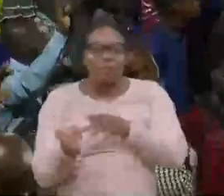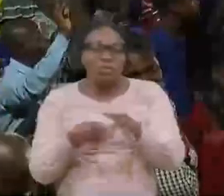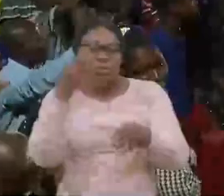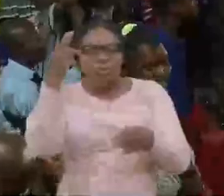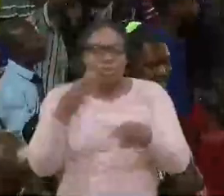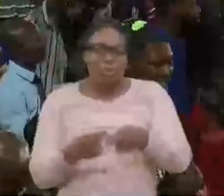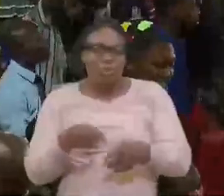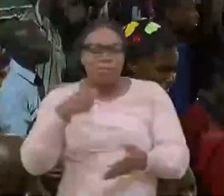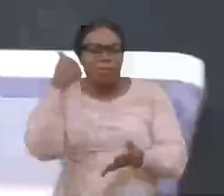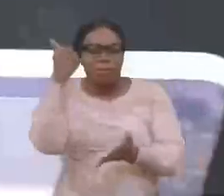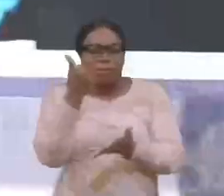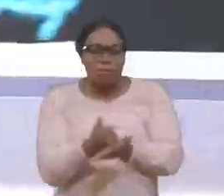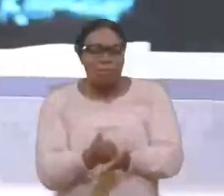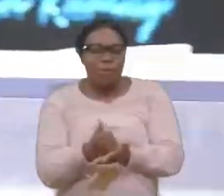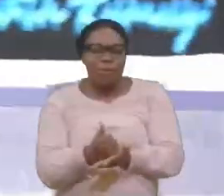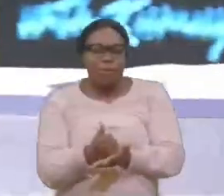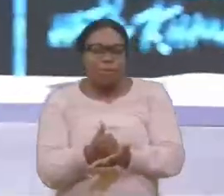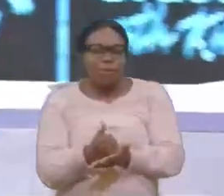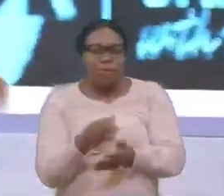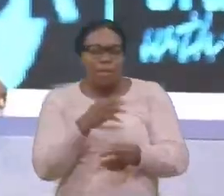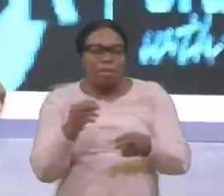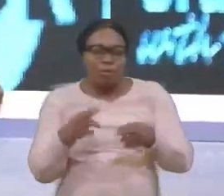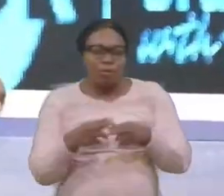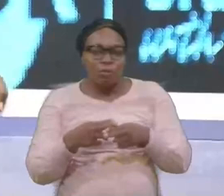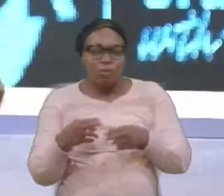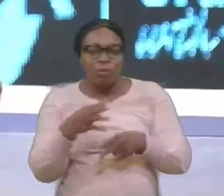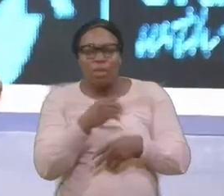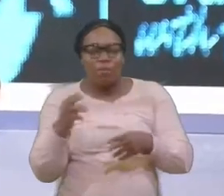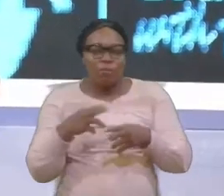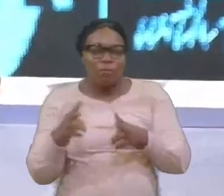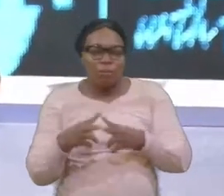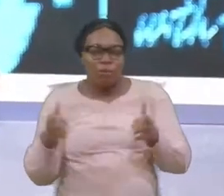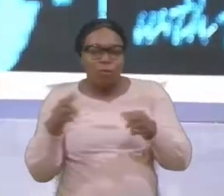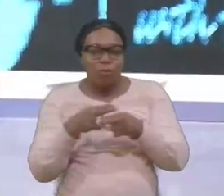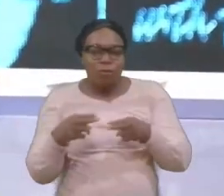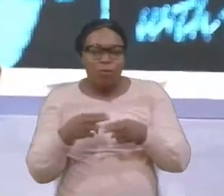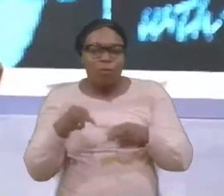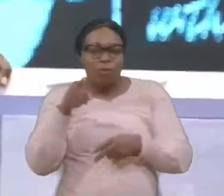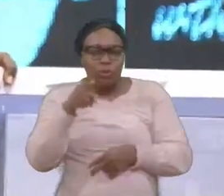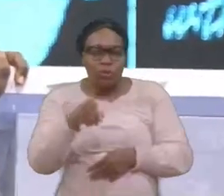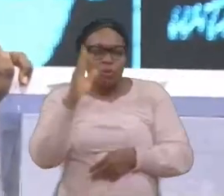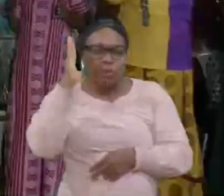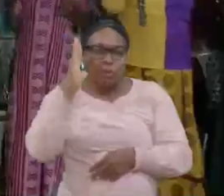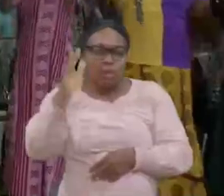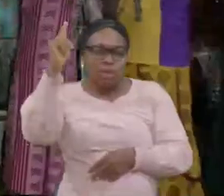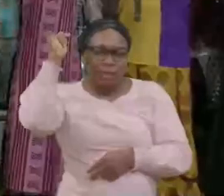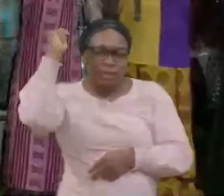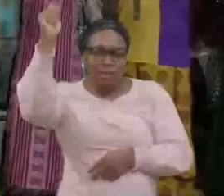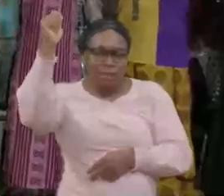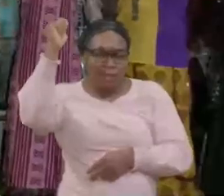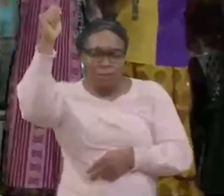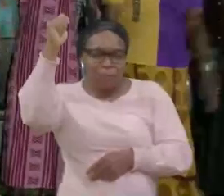tu vas témoigner